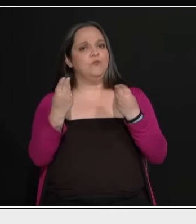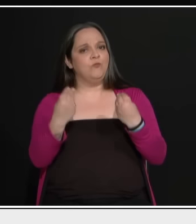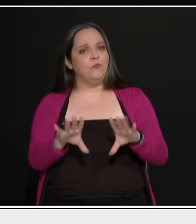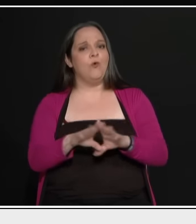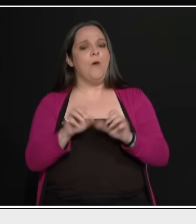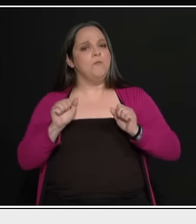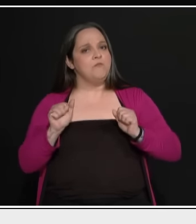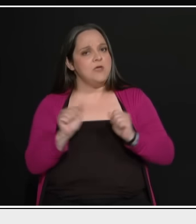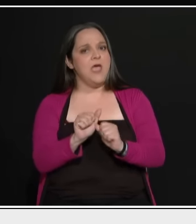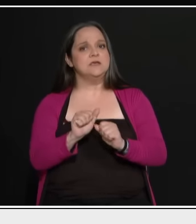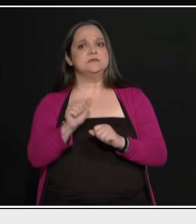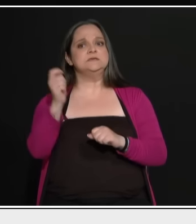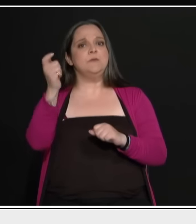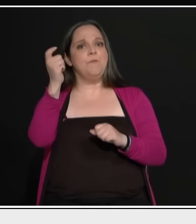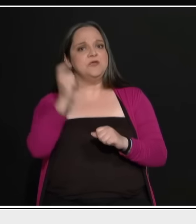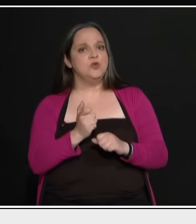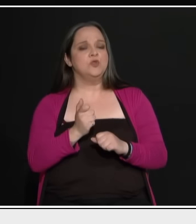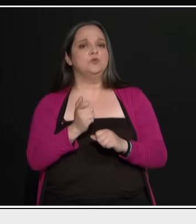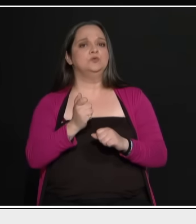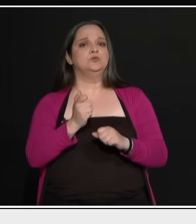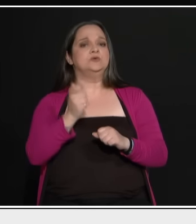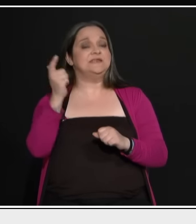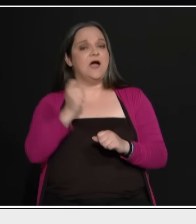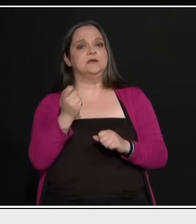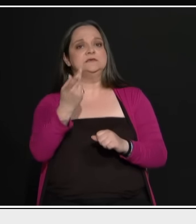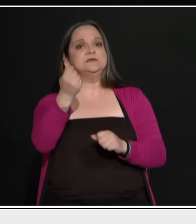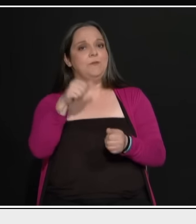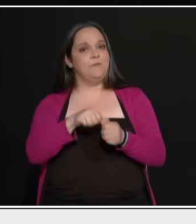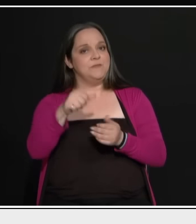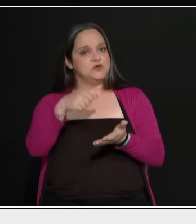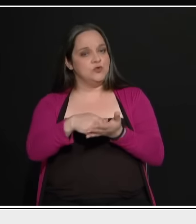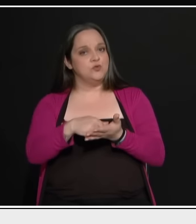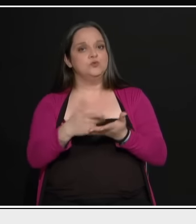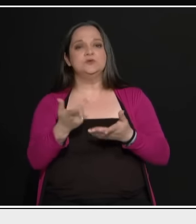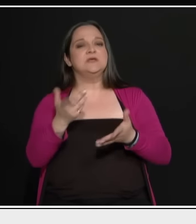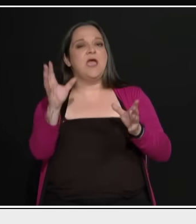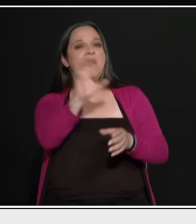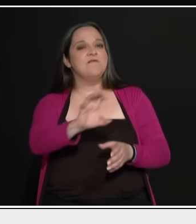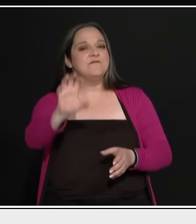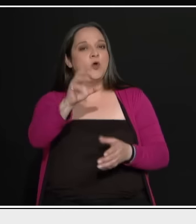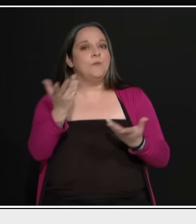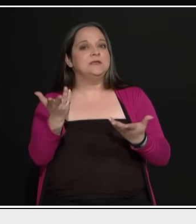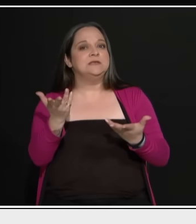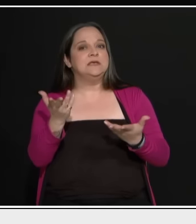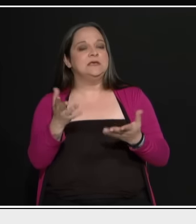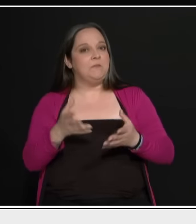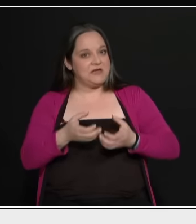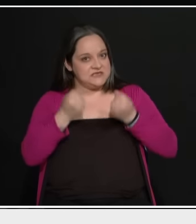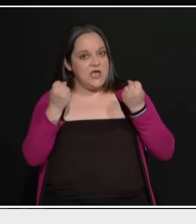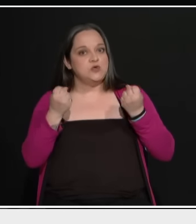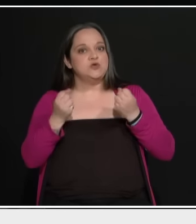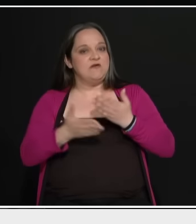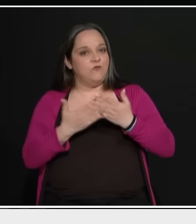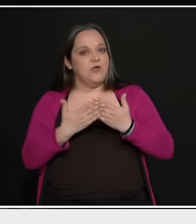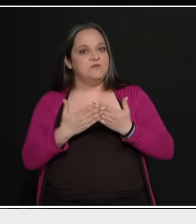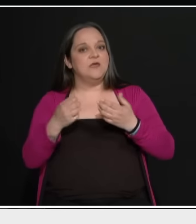συντάξεις η Ευρώπη μας έσωσε ή μας έπνιξε. Ποια πιστεύετε δηλαδή ότι είναι η άποψη του Έλληνα σήμερα για την εποχή των μνημονίων.